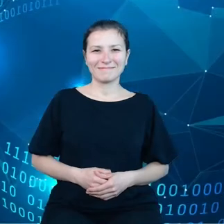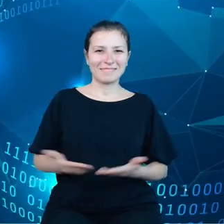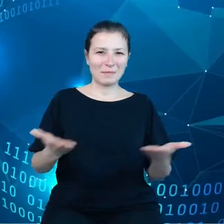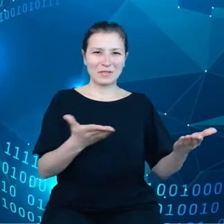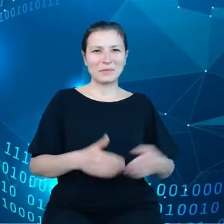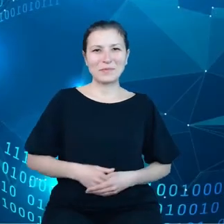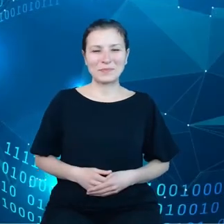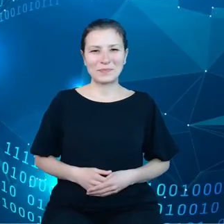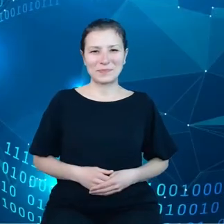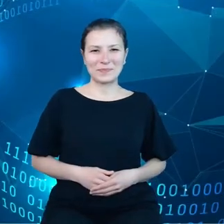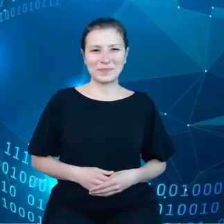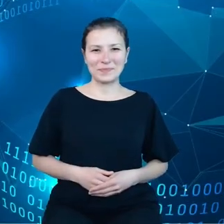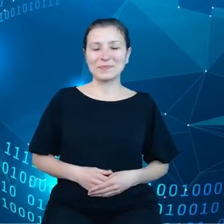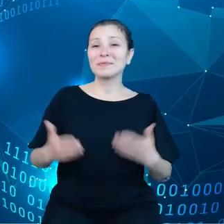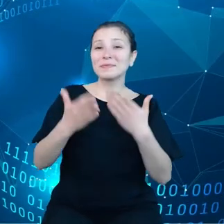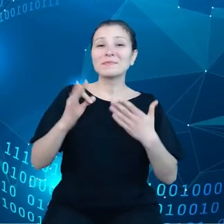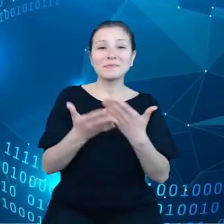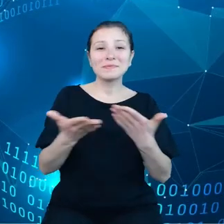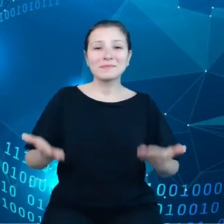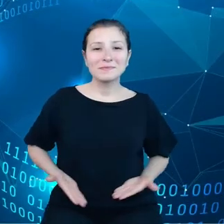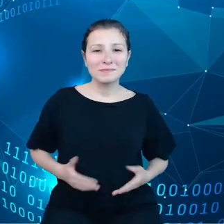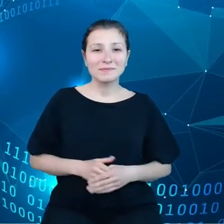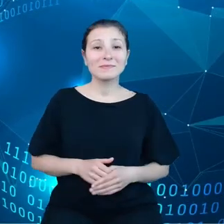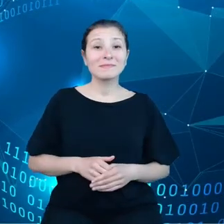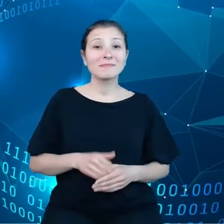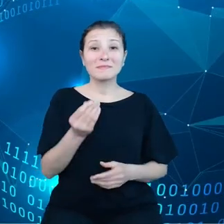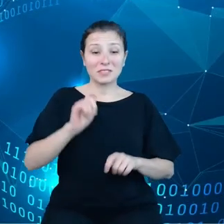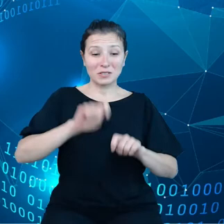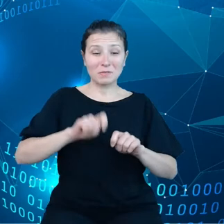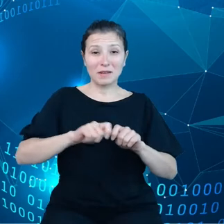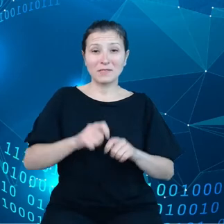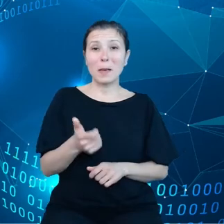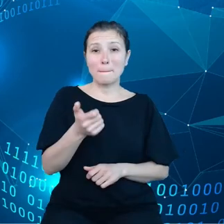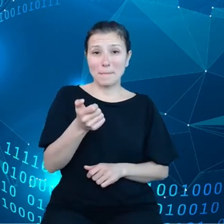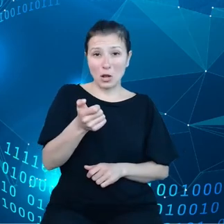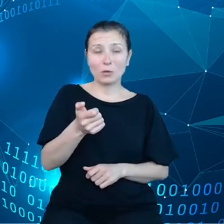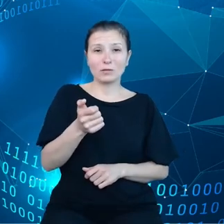Dzień dobry państwu. Jeszcze tylko sobie sprawdzę, czy działa filocik do prezentacji.